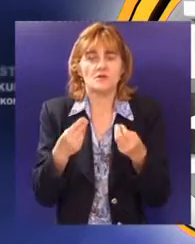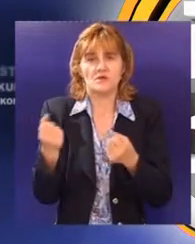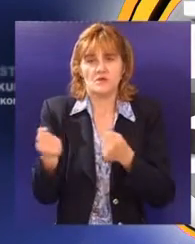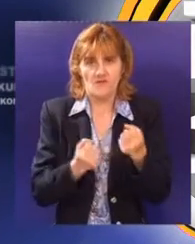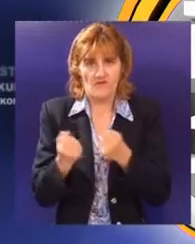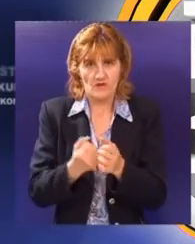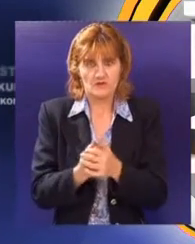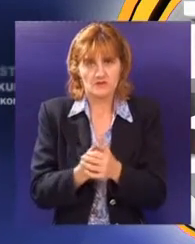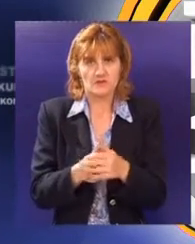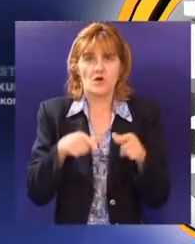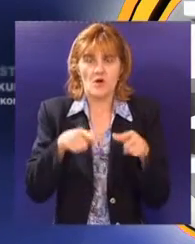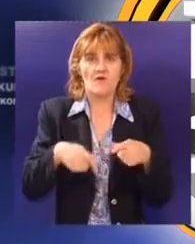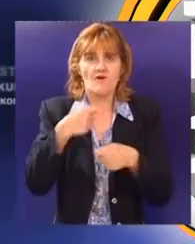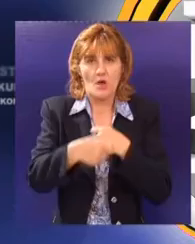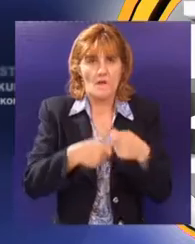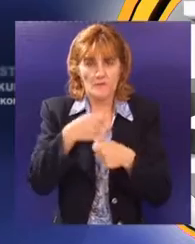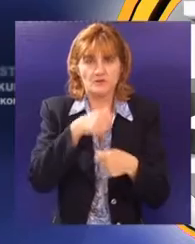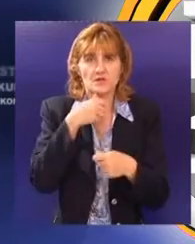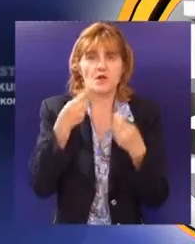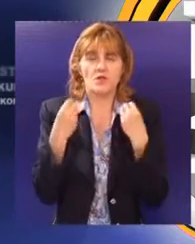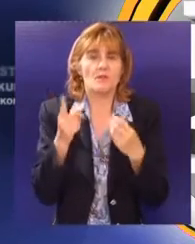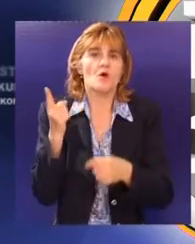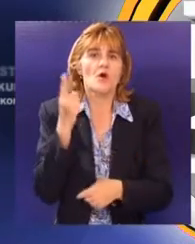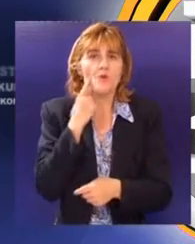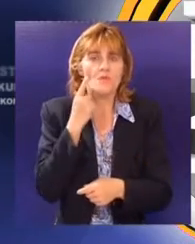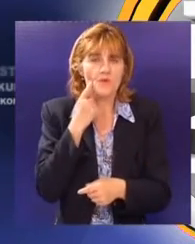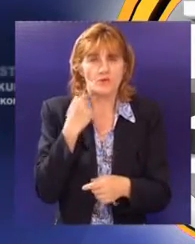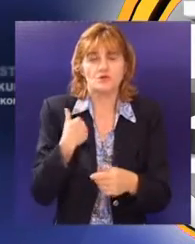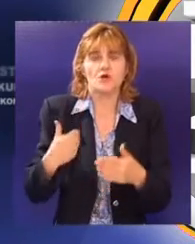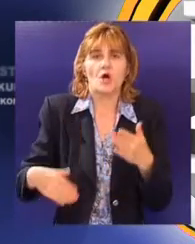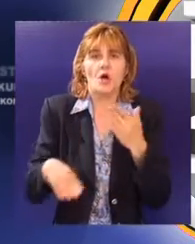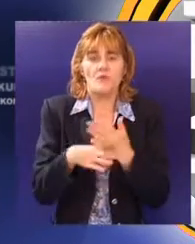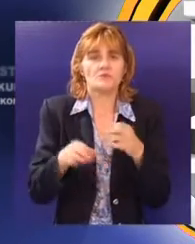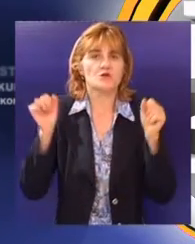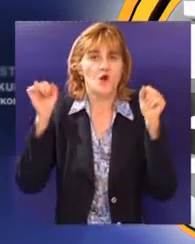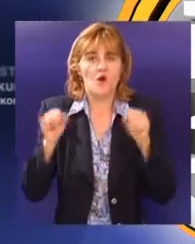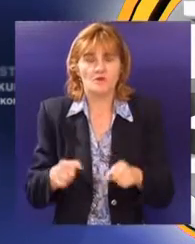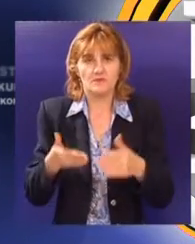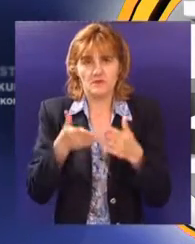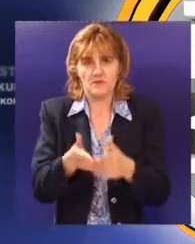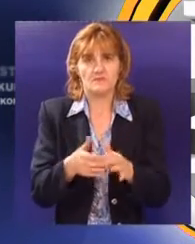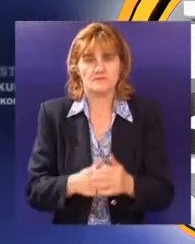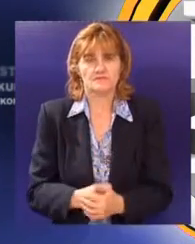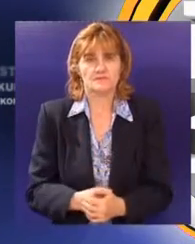vozila. Ova akcija samo je jedan od pokušaja da se skrene pažnje na ozbiljnost ove problematike.